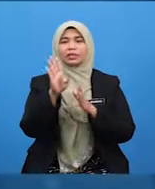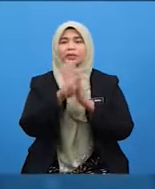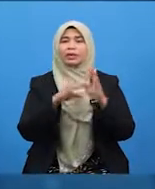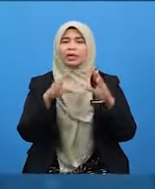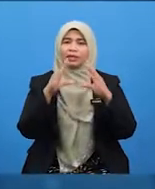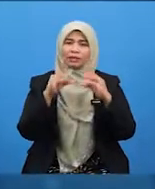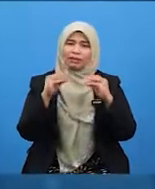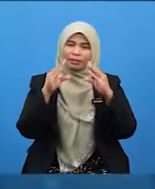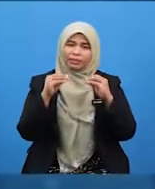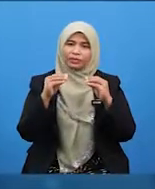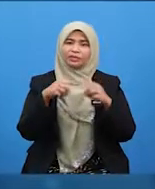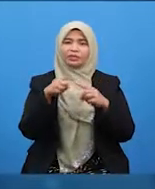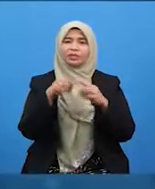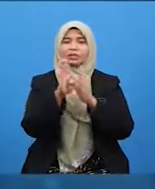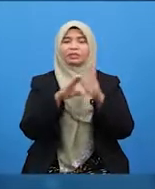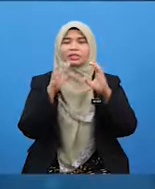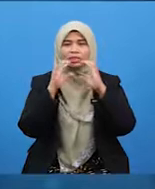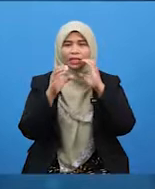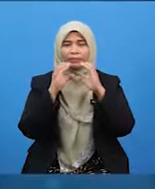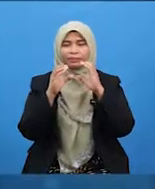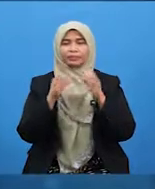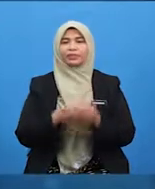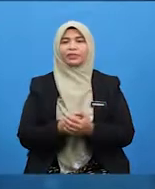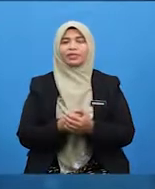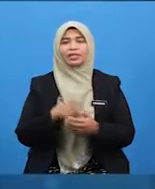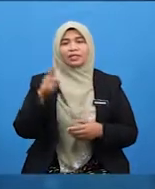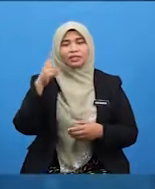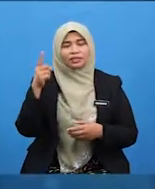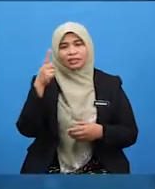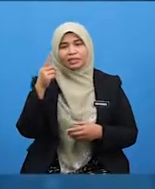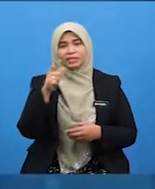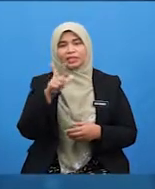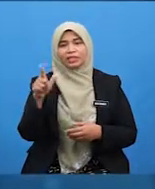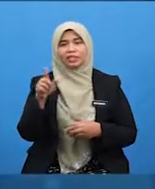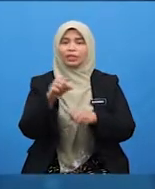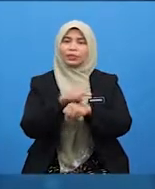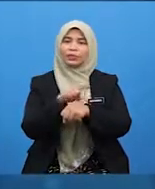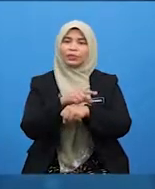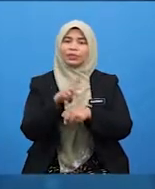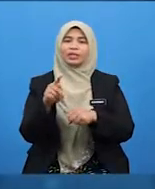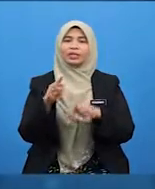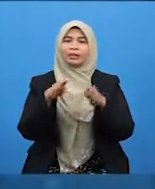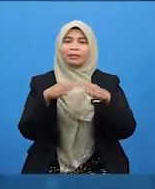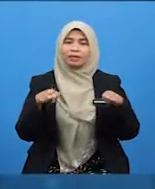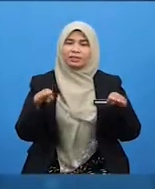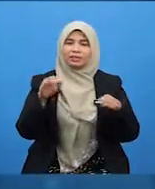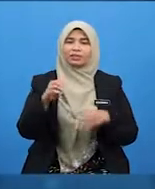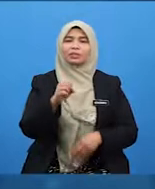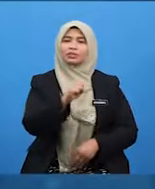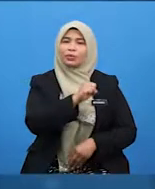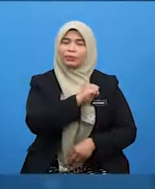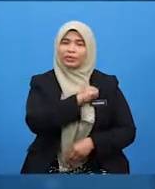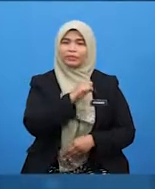lembut bila bercakap. Sentiasalah menggunakan bahasa yang sopan.